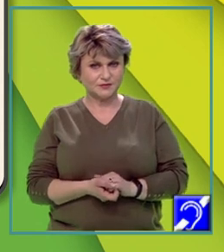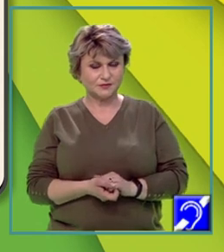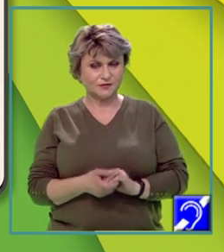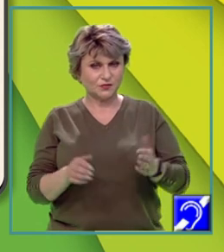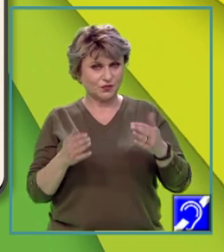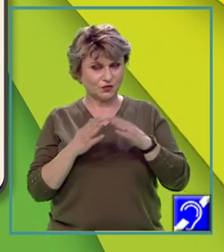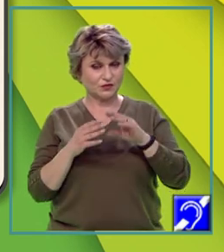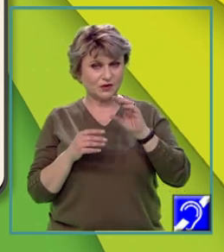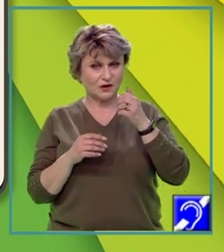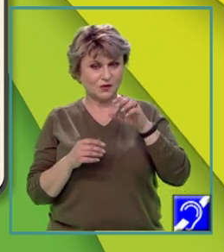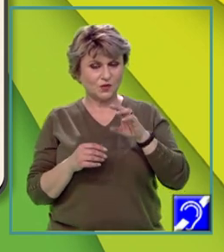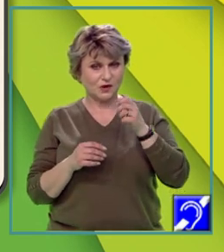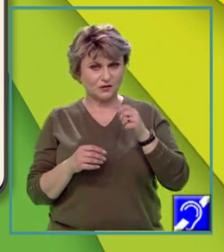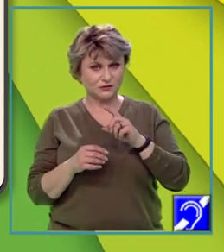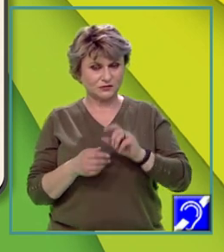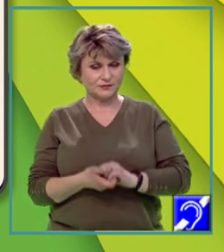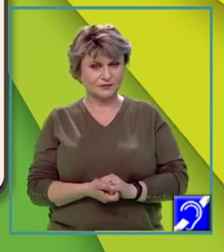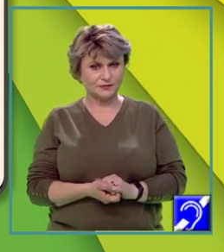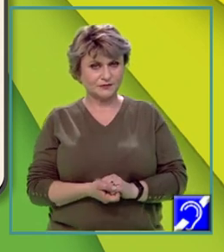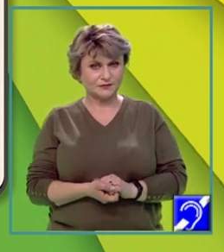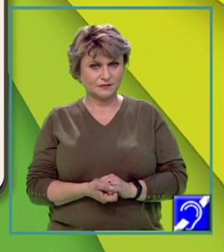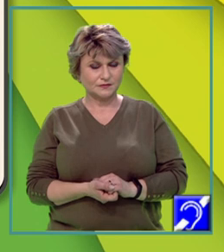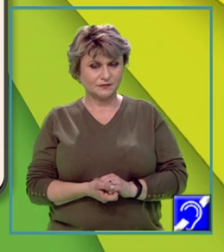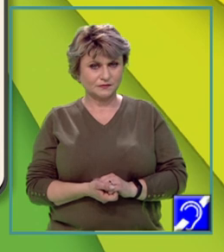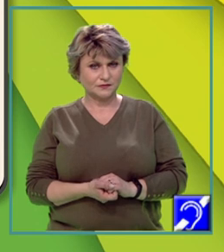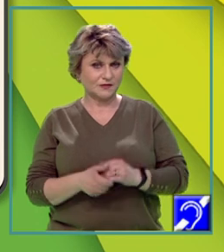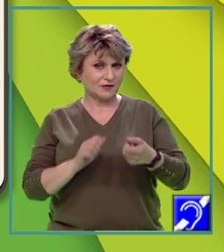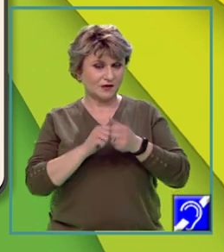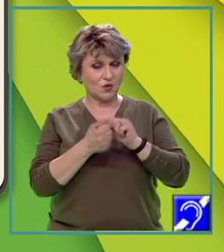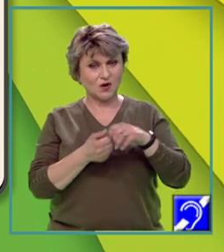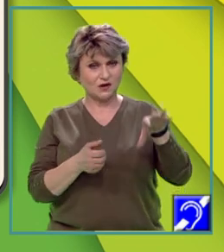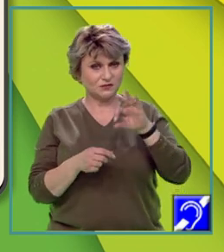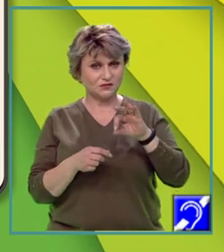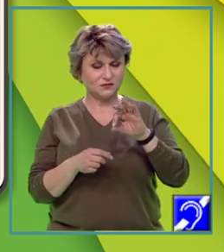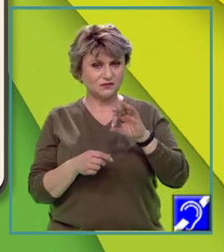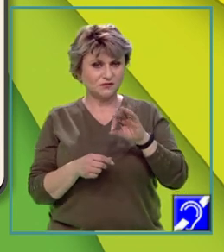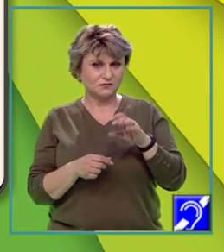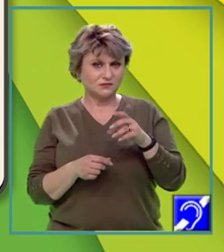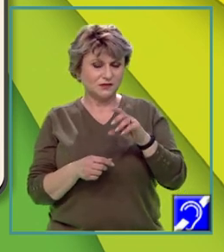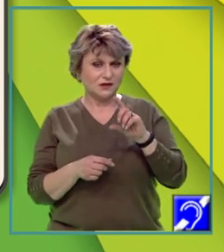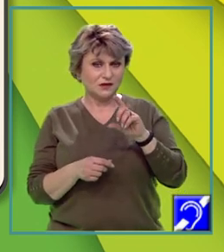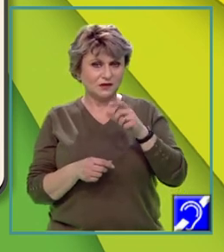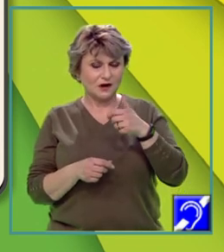Munții Caucaz sau Alpii Scandinaviei.